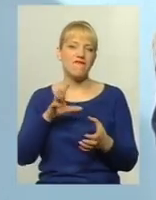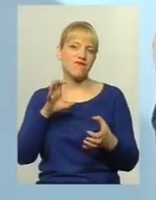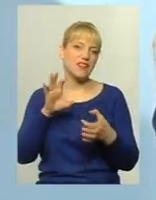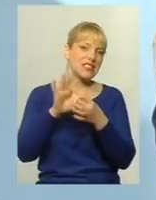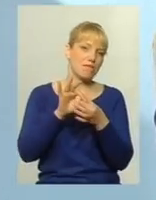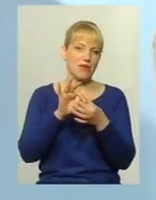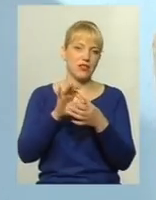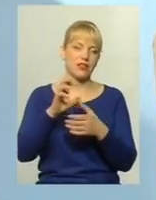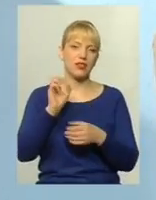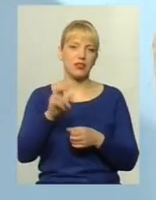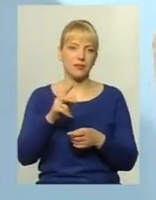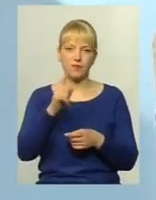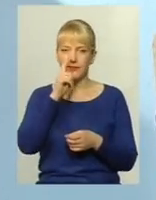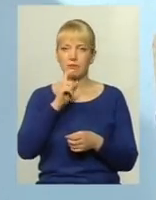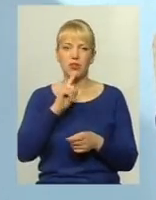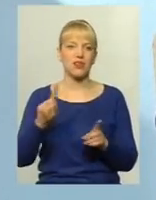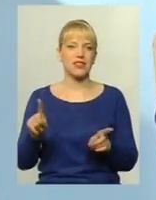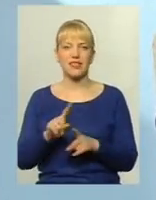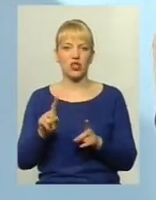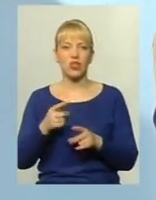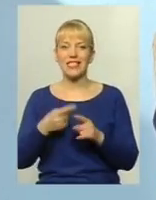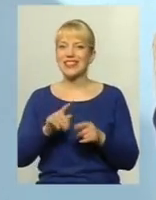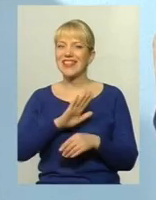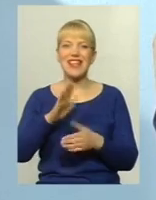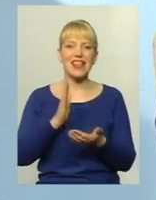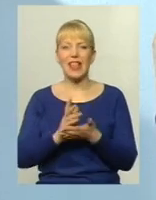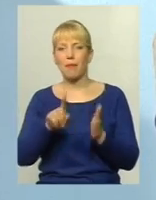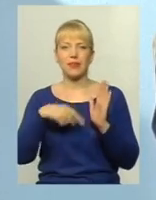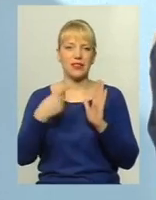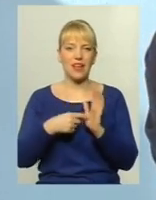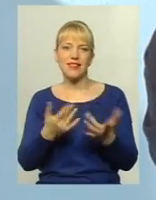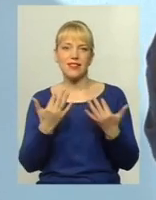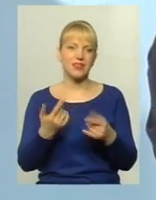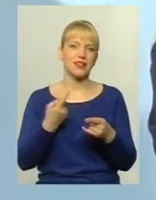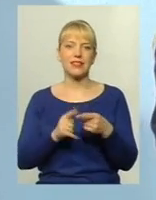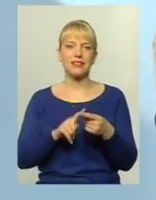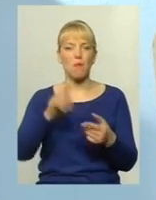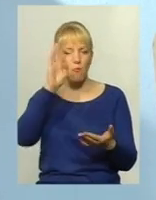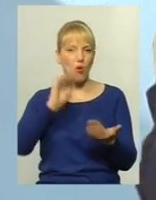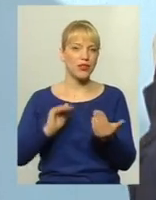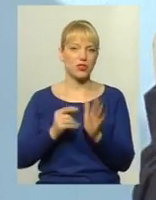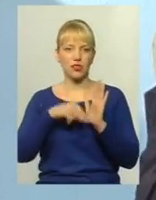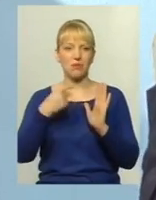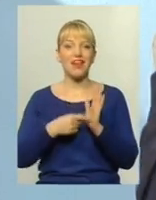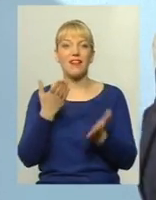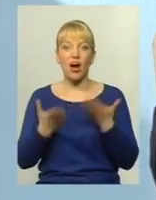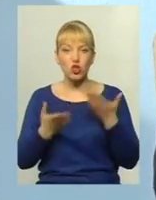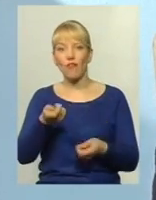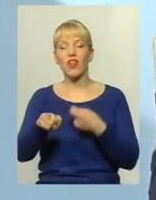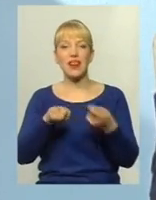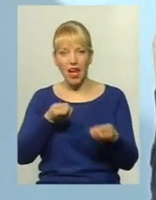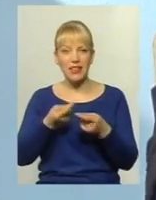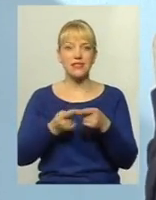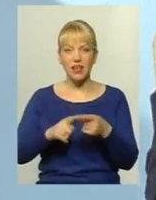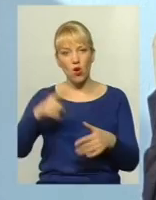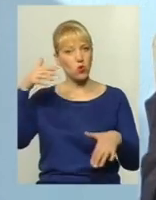незрозуміло, за що. Це не є питання, настільки це, це політичне питання. І якщо влада це